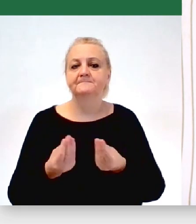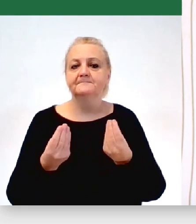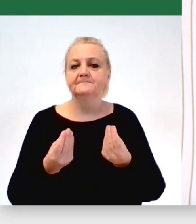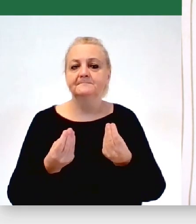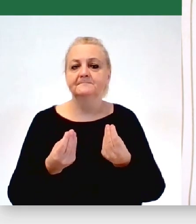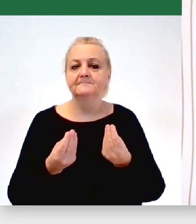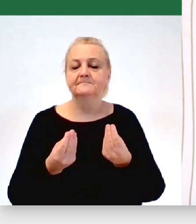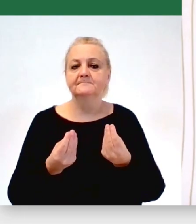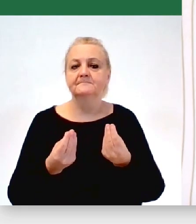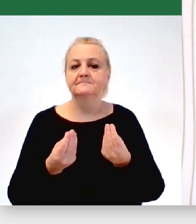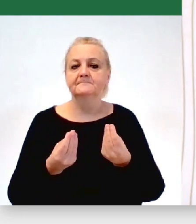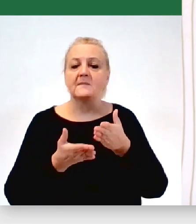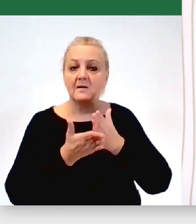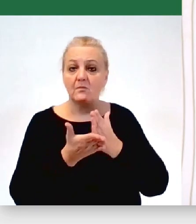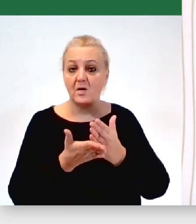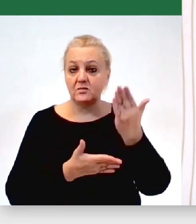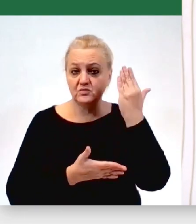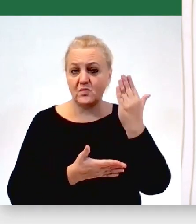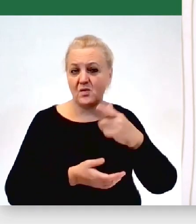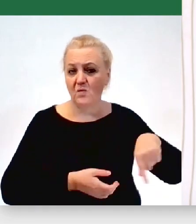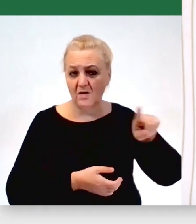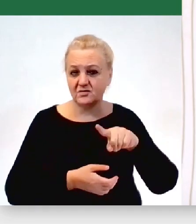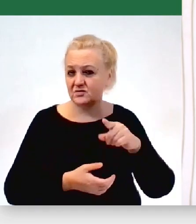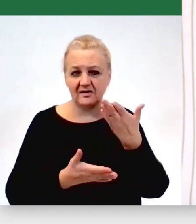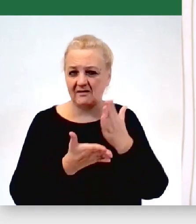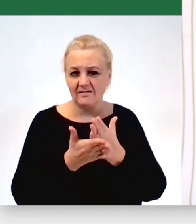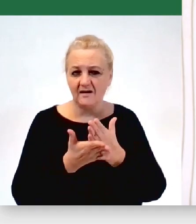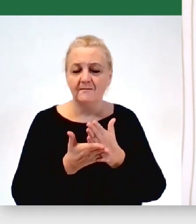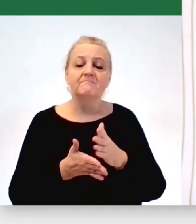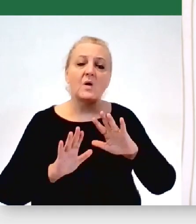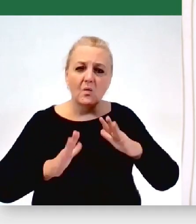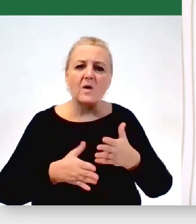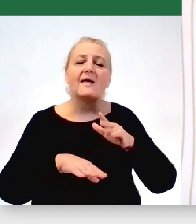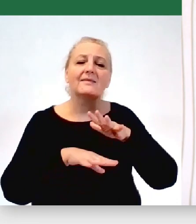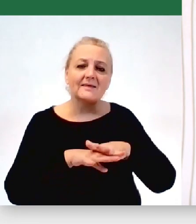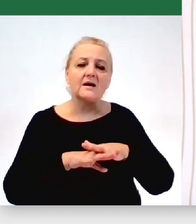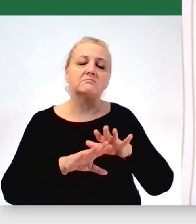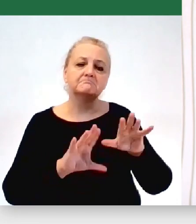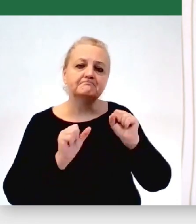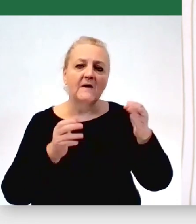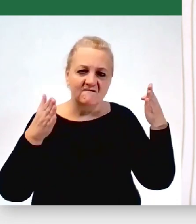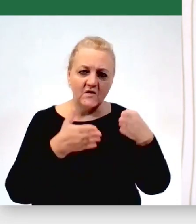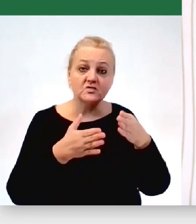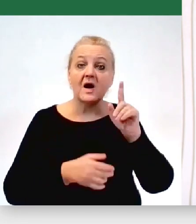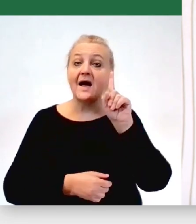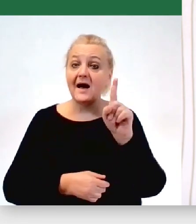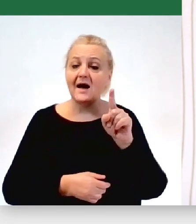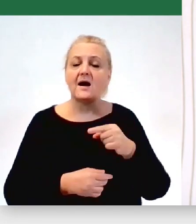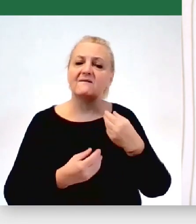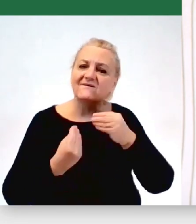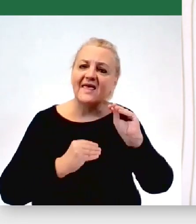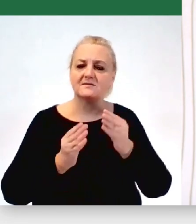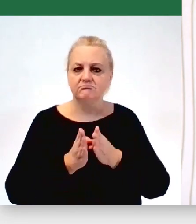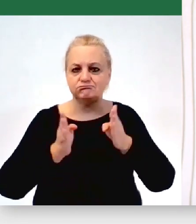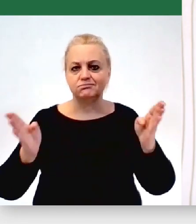tylko i wyłącznie pomocy społecznej, którą traktujemy i odczytujemy bardzo wąsko, ale właśnie bardzo szeroko, taką